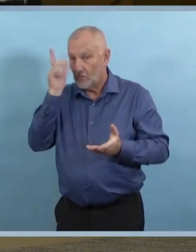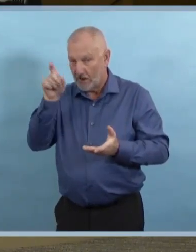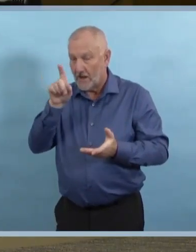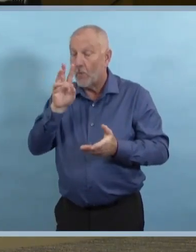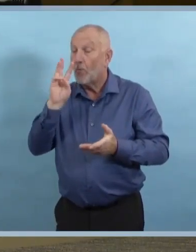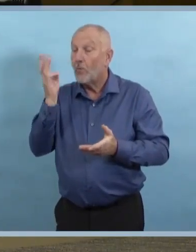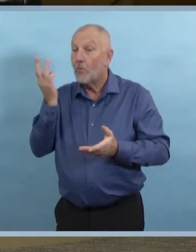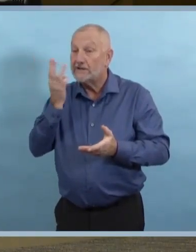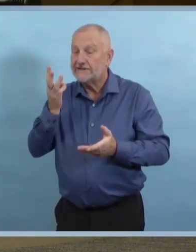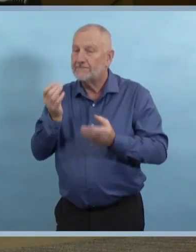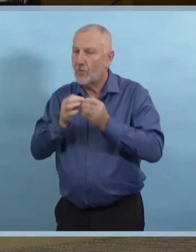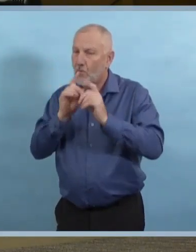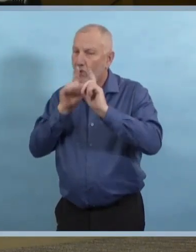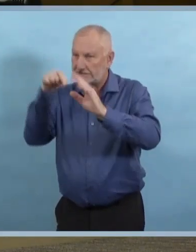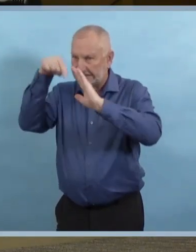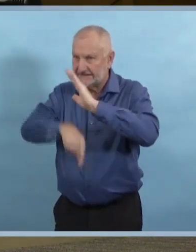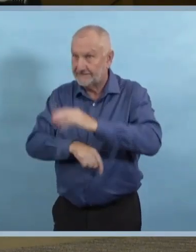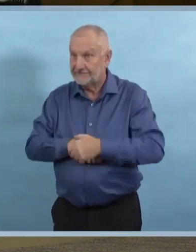Bonjour, Brittany The Global.